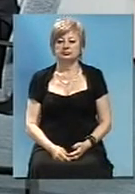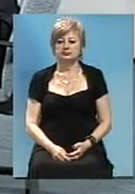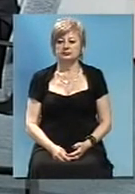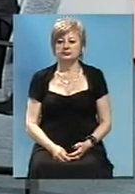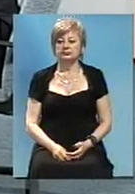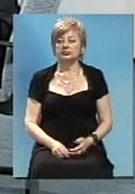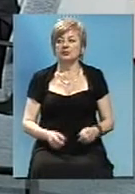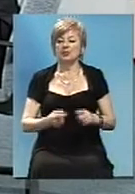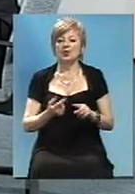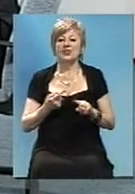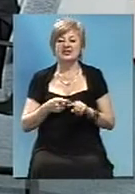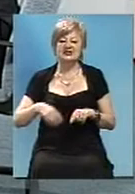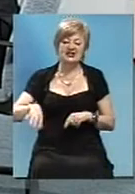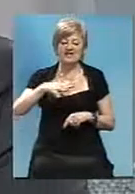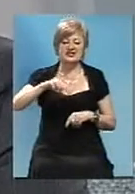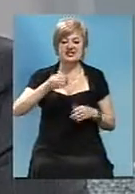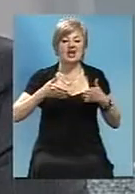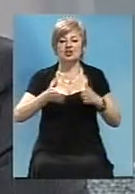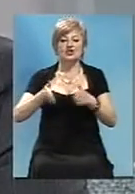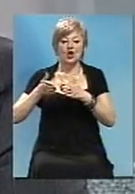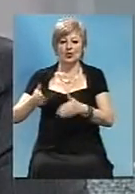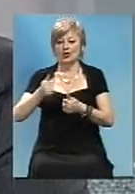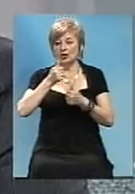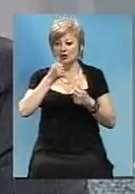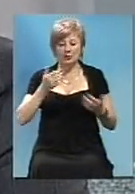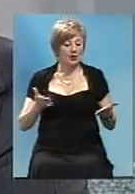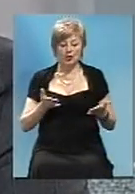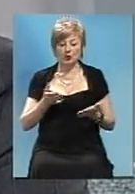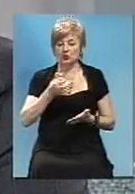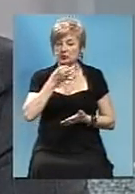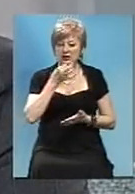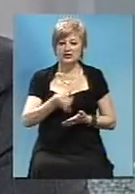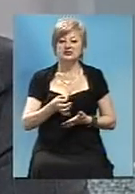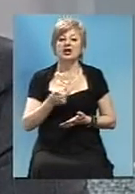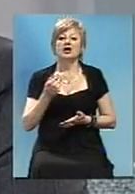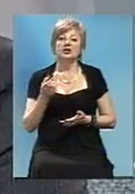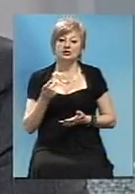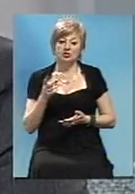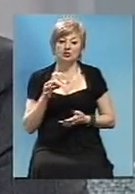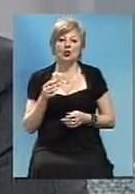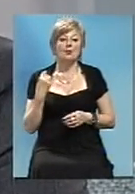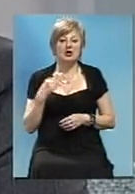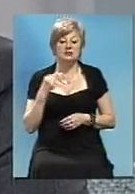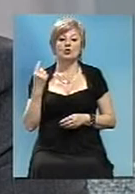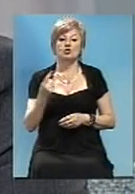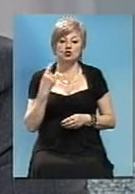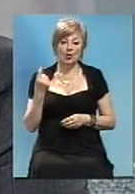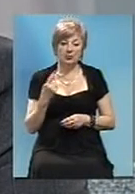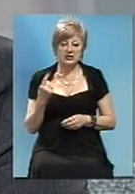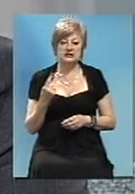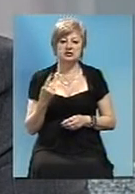Конкретно за все дороги я, к сожалению, пока не змогу відповідати. А по Запорожській області